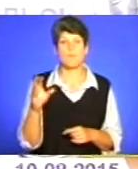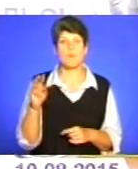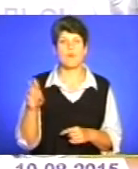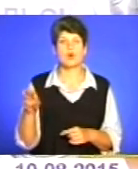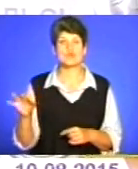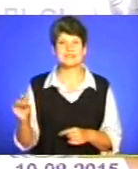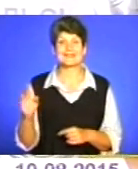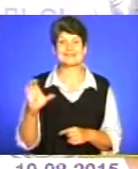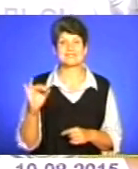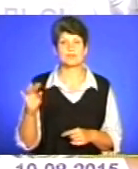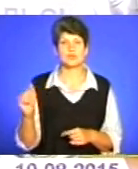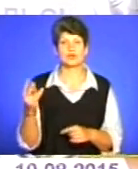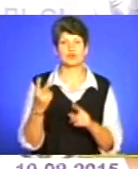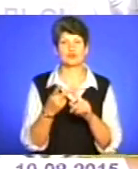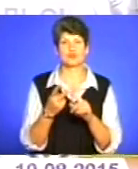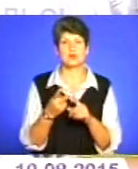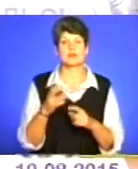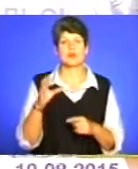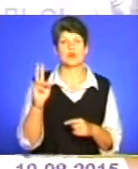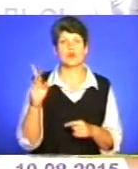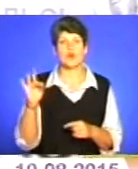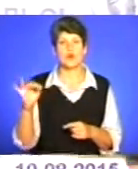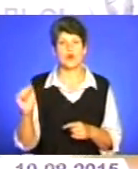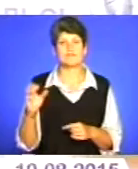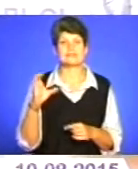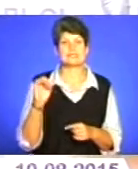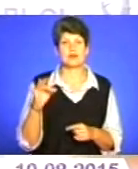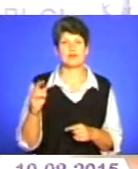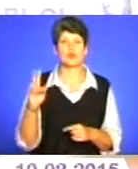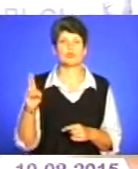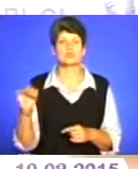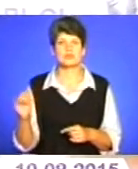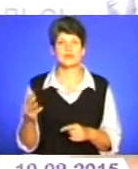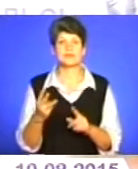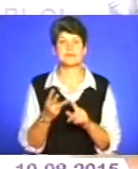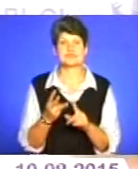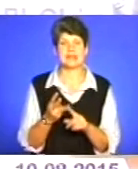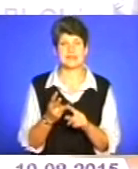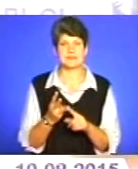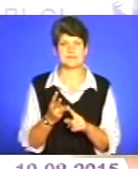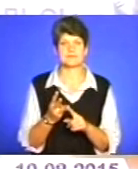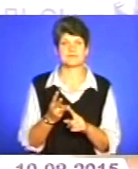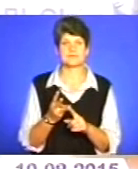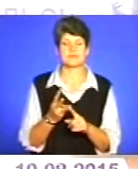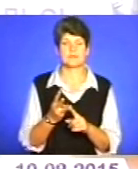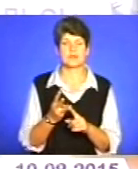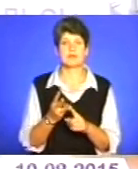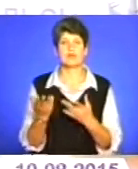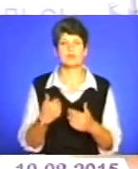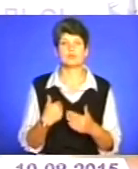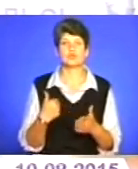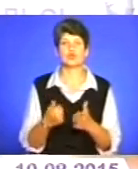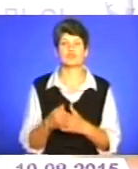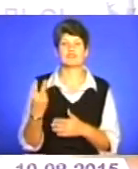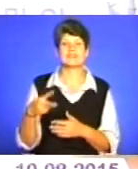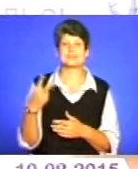Друга лінія була – це Корольова, Сахарова, Купченського. Третя лінія, яку ми зараз фактично до 22 серпня